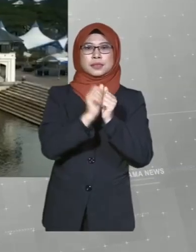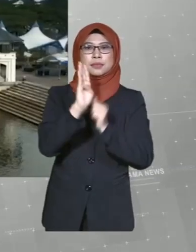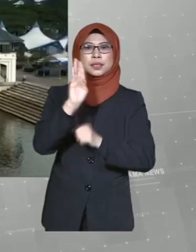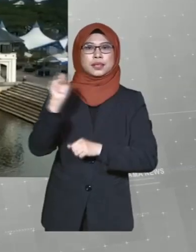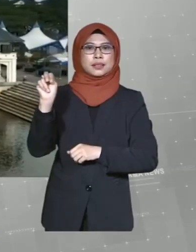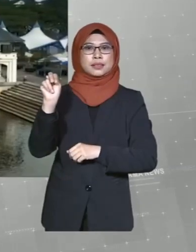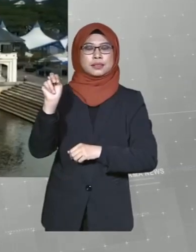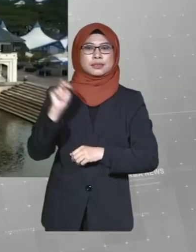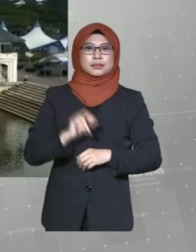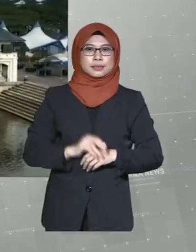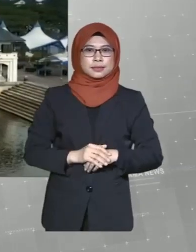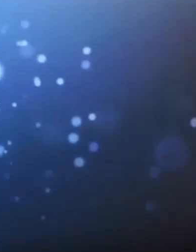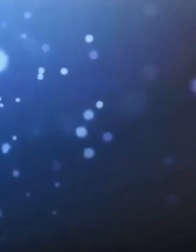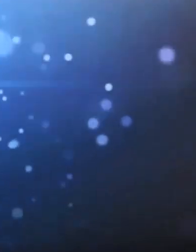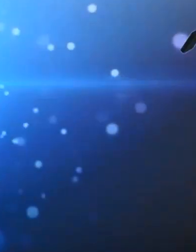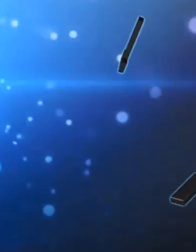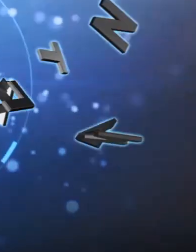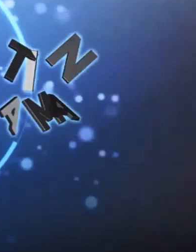ketika itu.